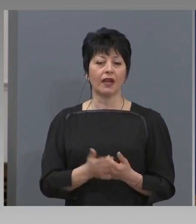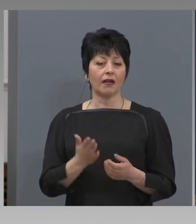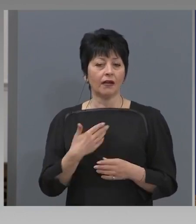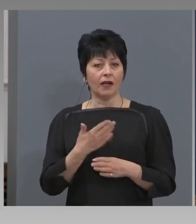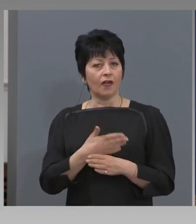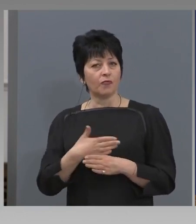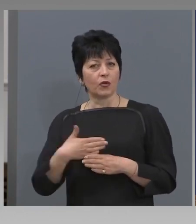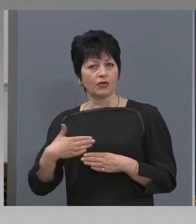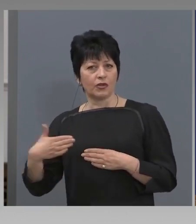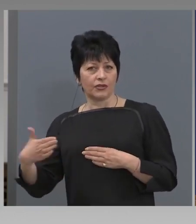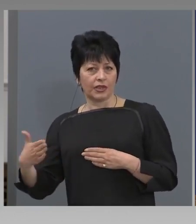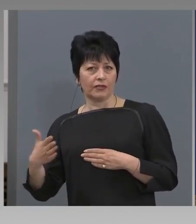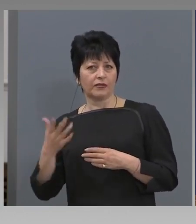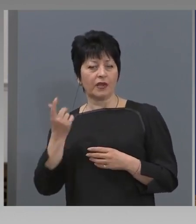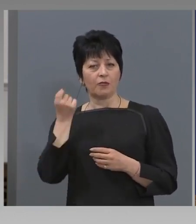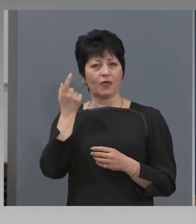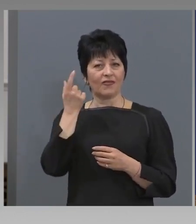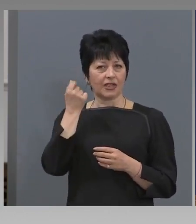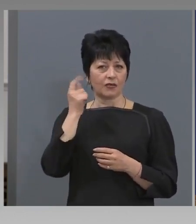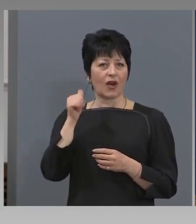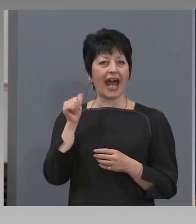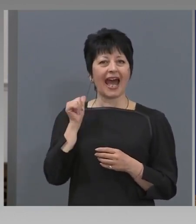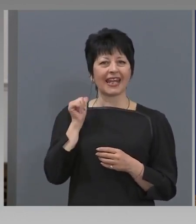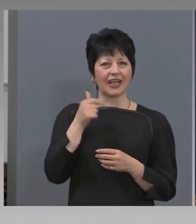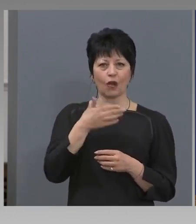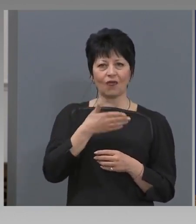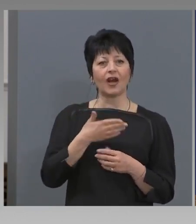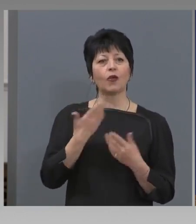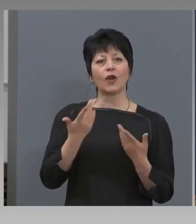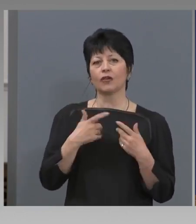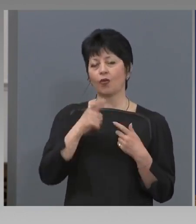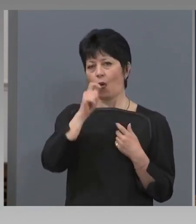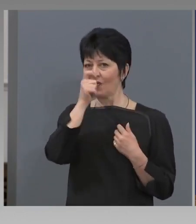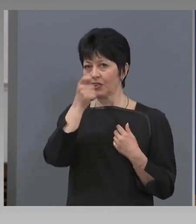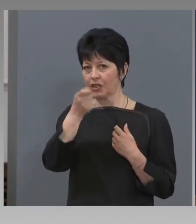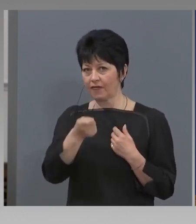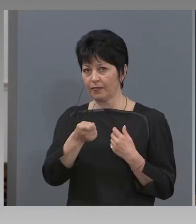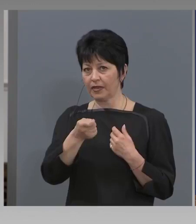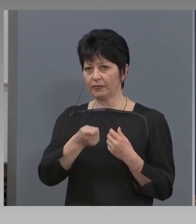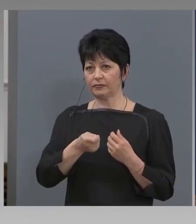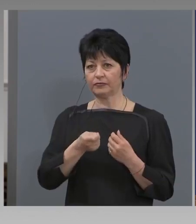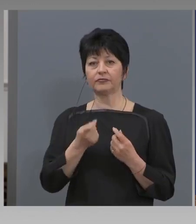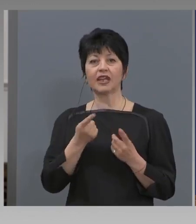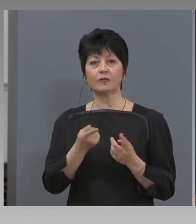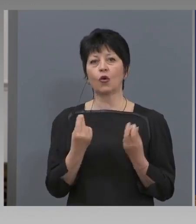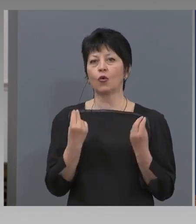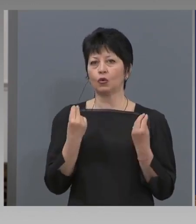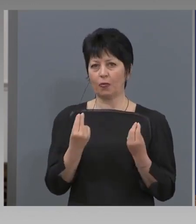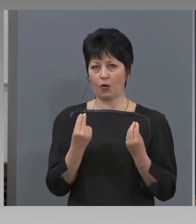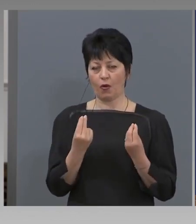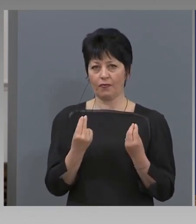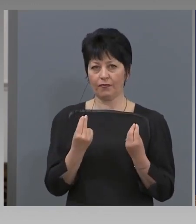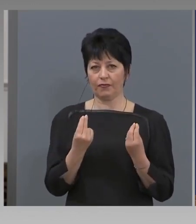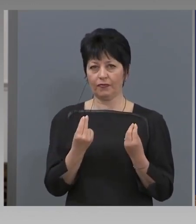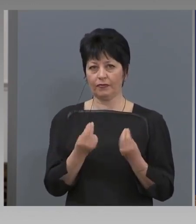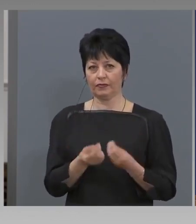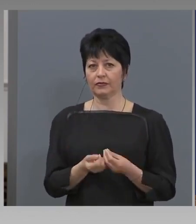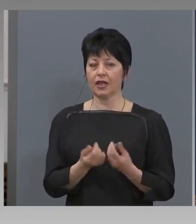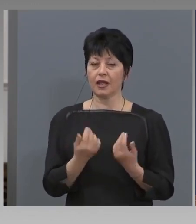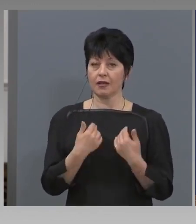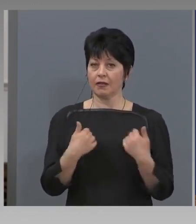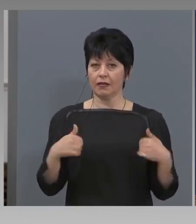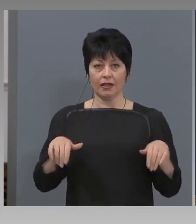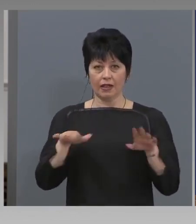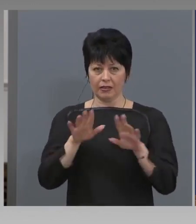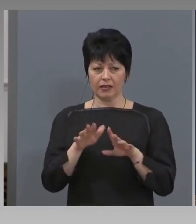Предложението на професора Гирова, която много уважаваме, е много добро. Ние